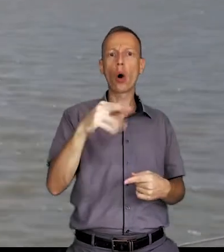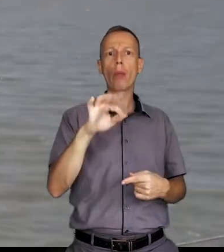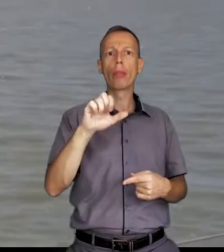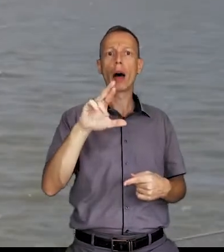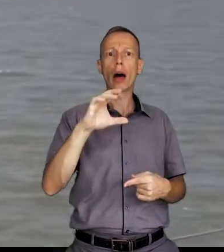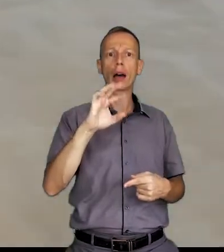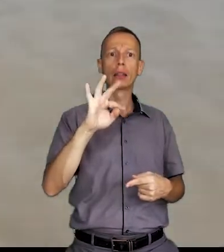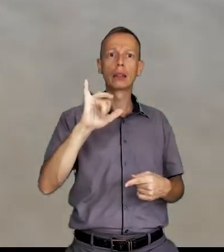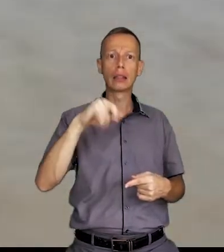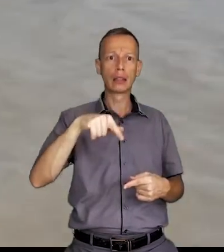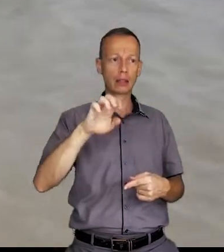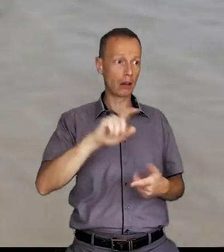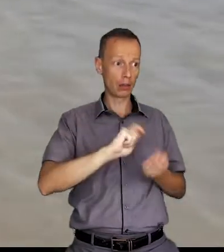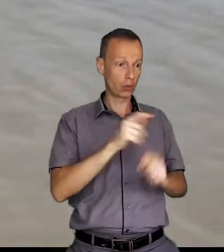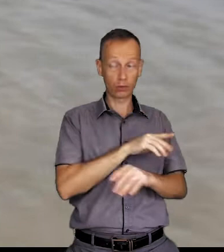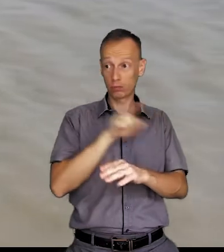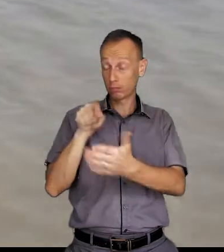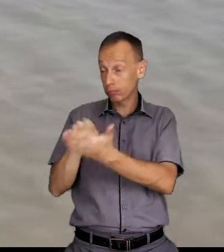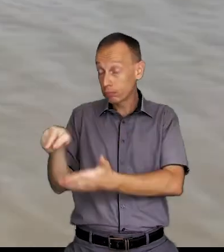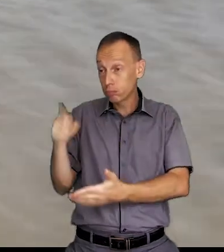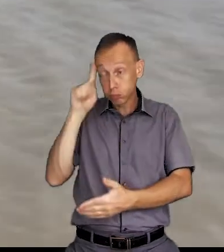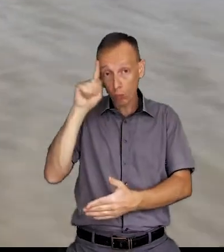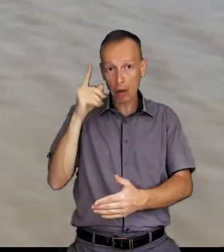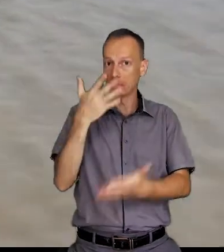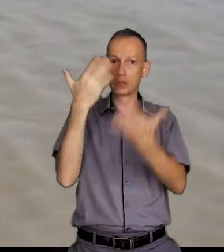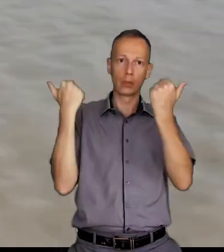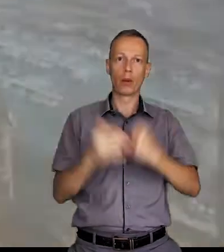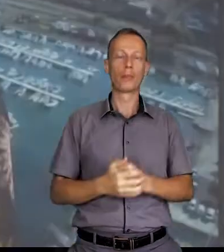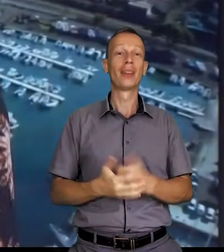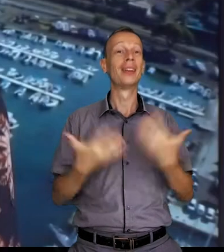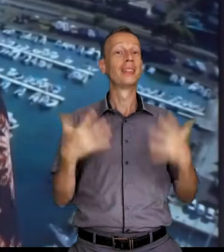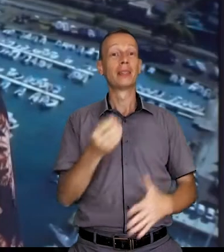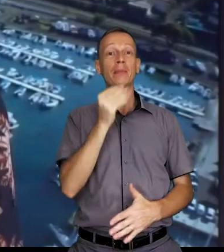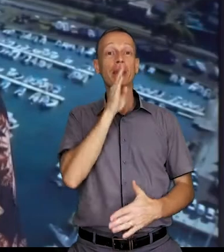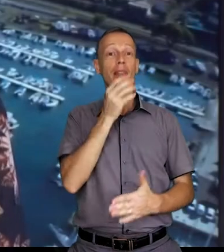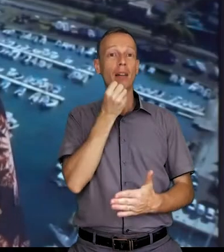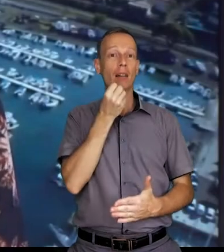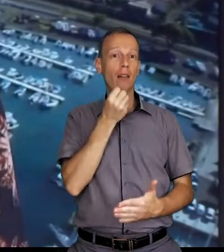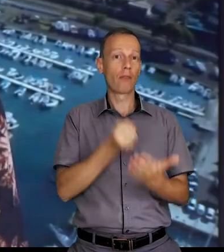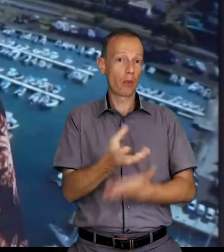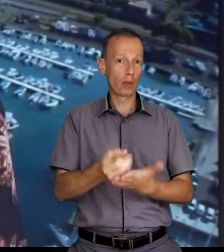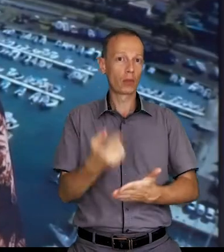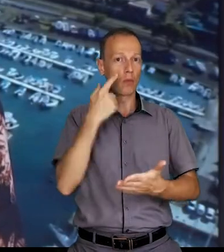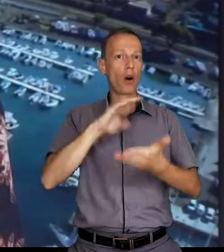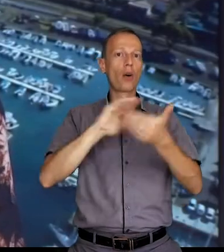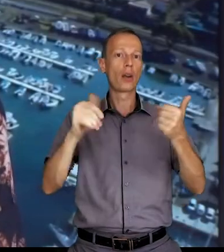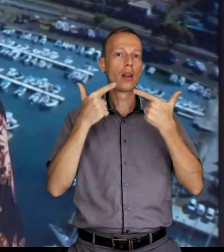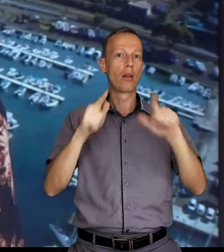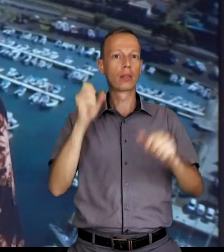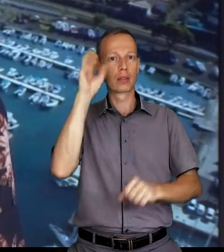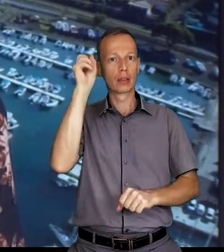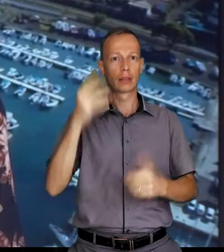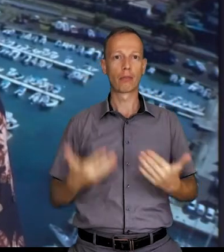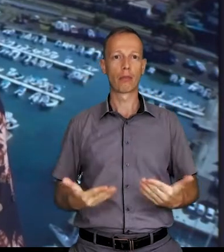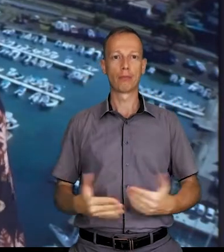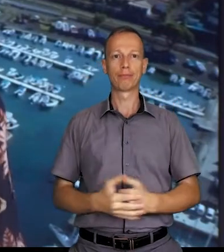habituellement migrent vers l'Antarctique ont changé de direction. Voilà, c'est la fin de ce Flash. vous êtes à ta, bon appétit. A tout de suite pour